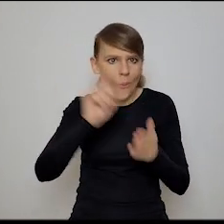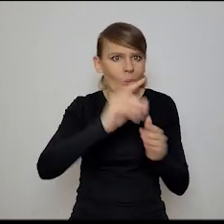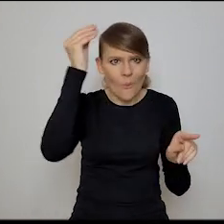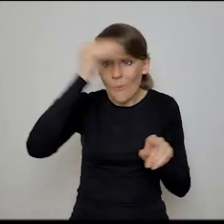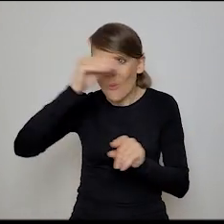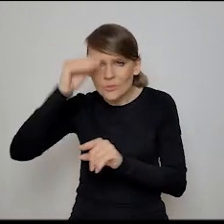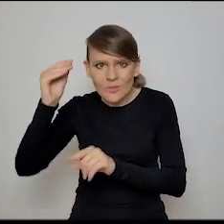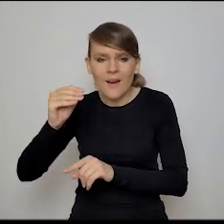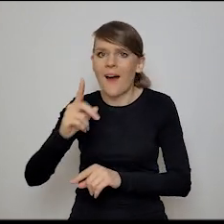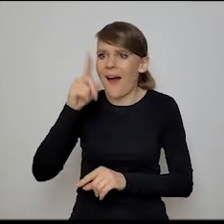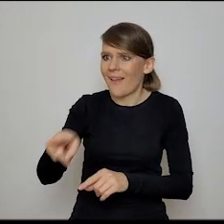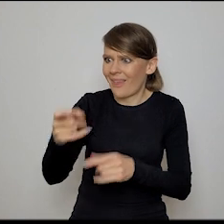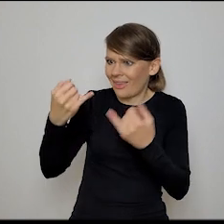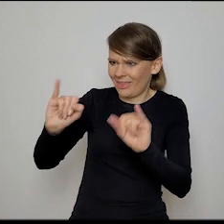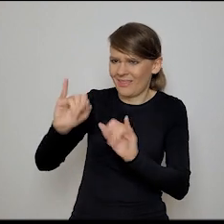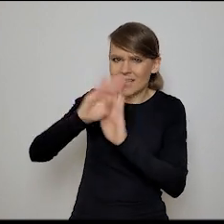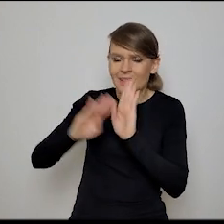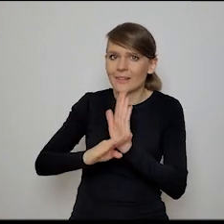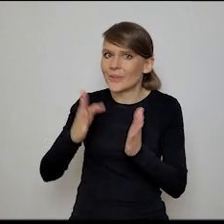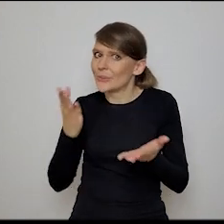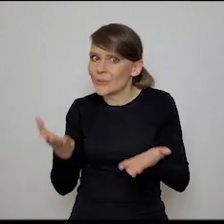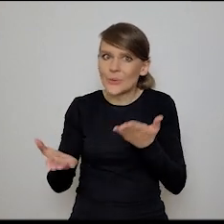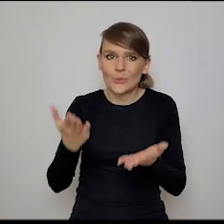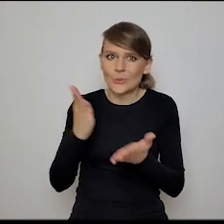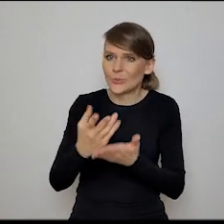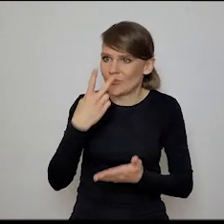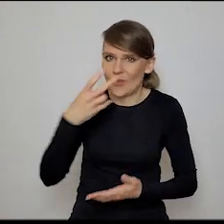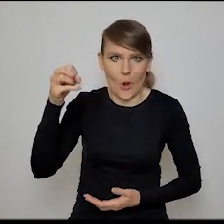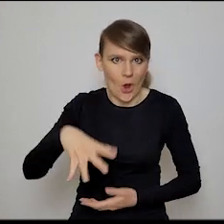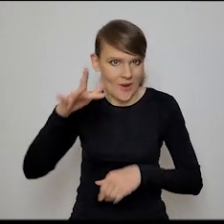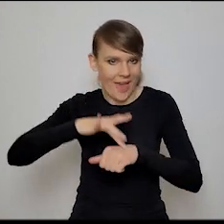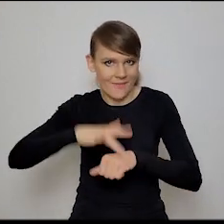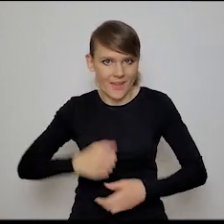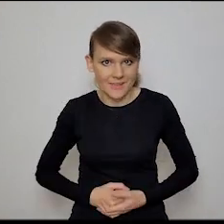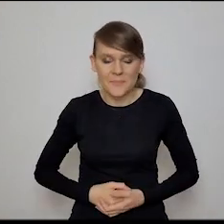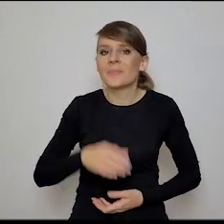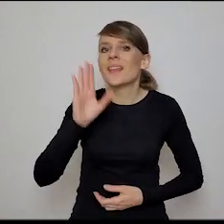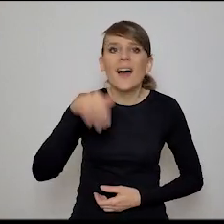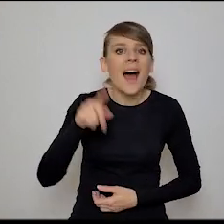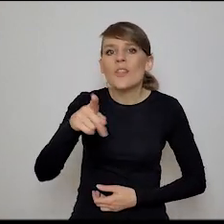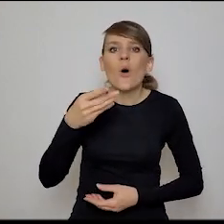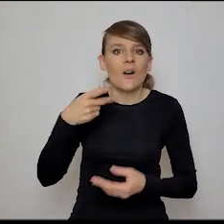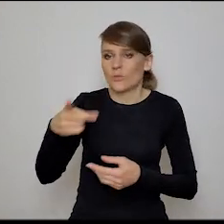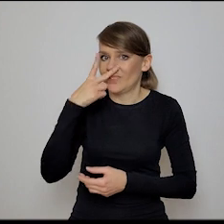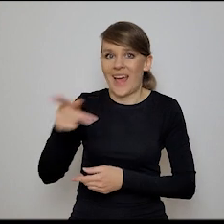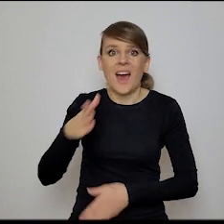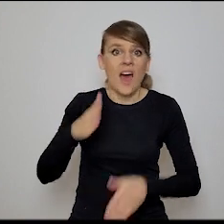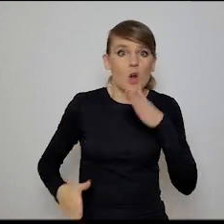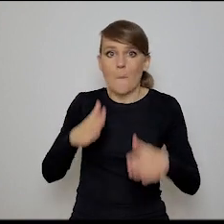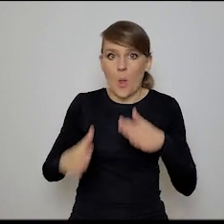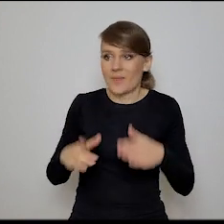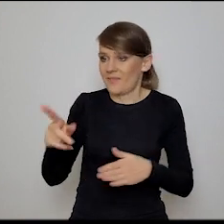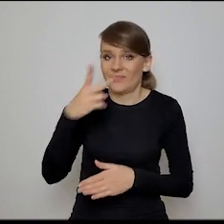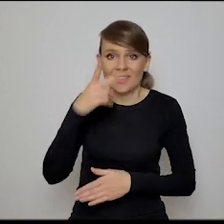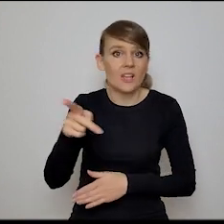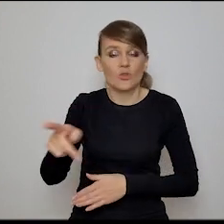tych systemów transferowych jednak jest mniejsza. I w tym sensie mi się wydaje, no wiesz, ale to najbardziej widać w robotyce. Po prostu robotyka